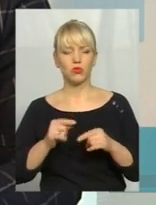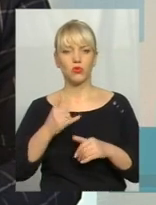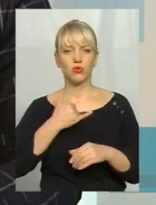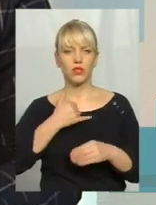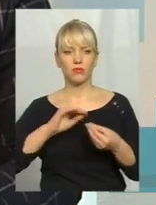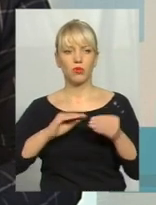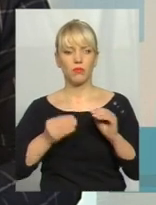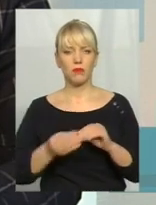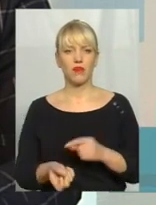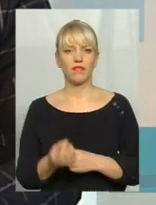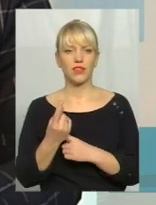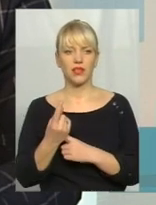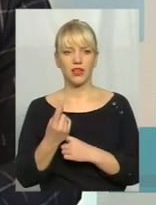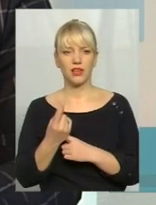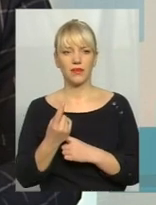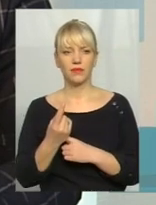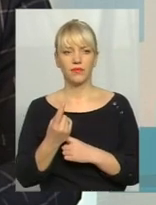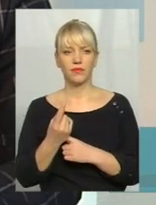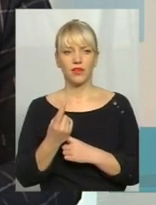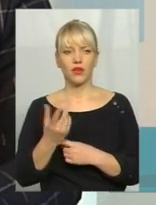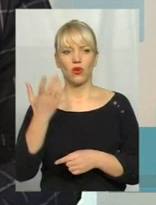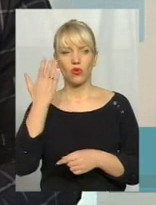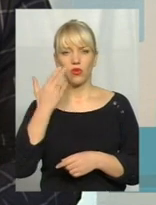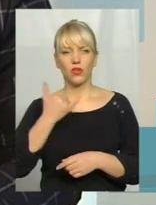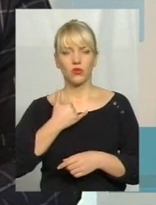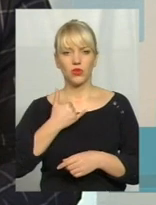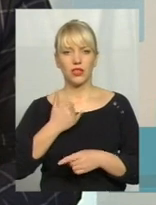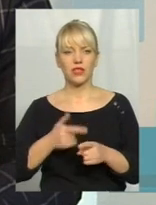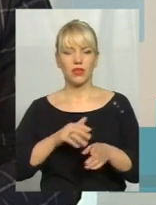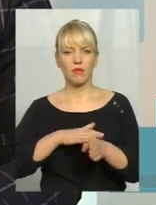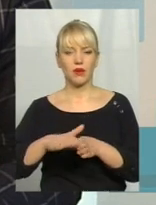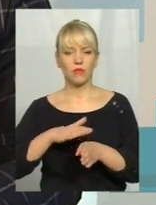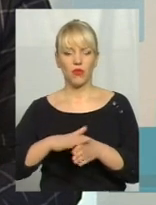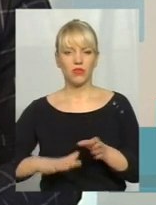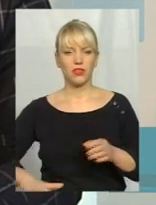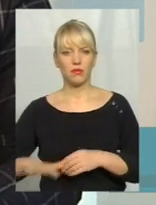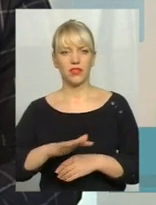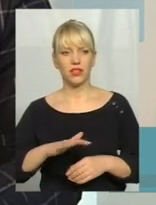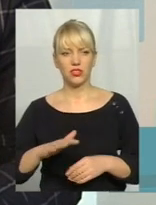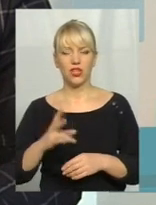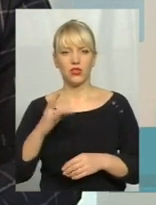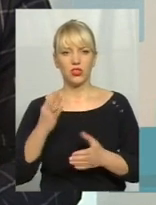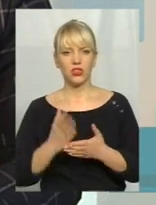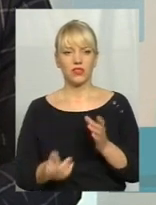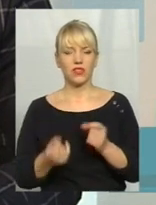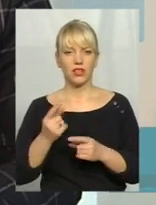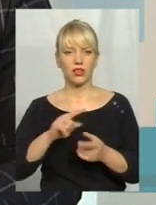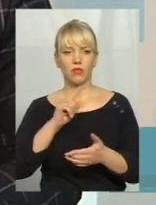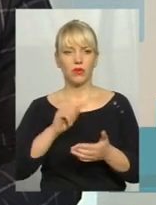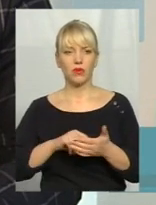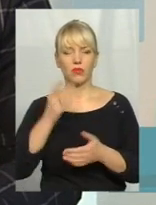виникає, коли у нас переповнені майданчики, а лише і проблема виникає, коли